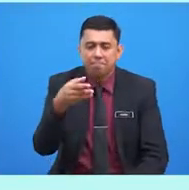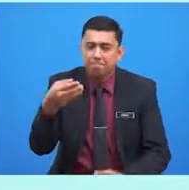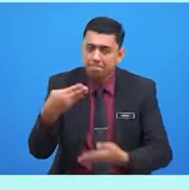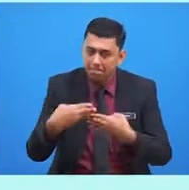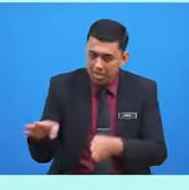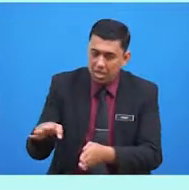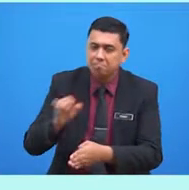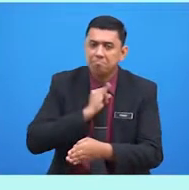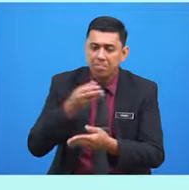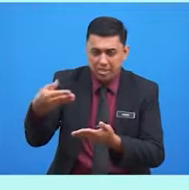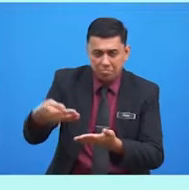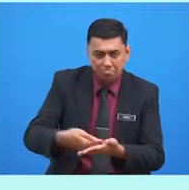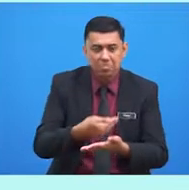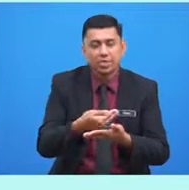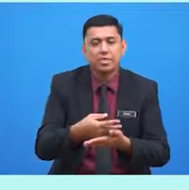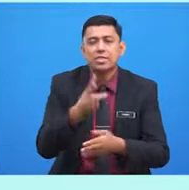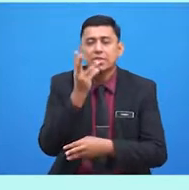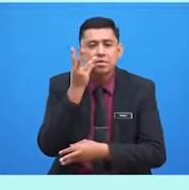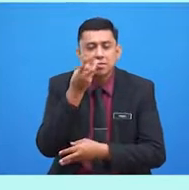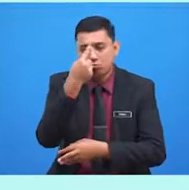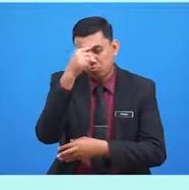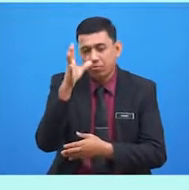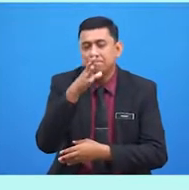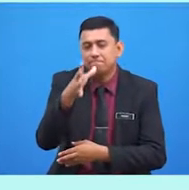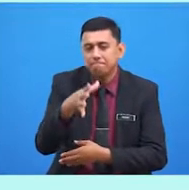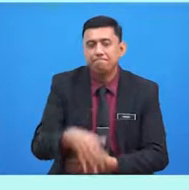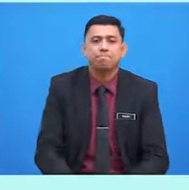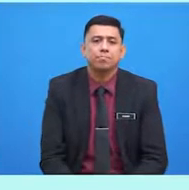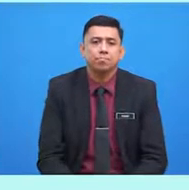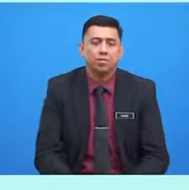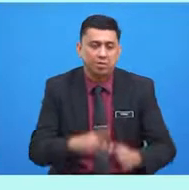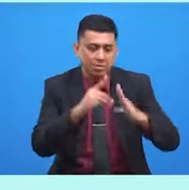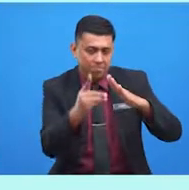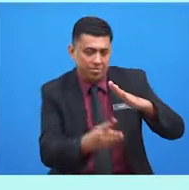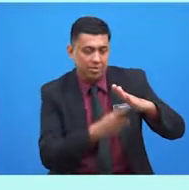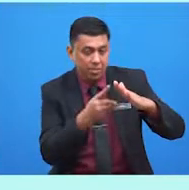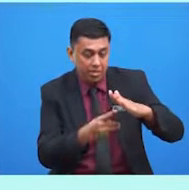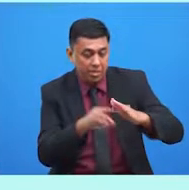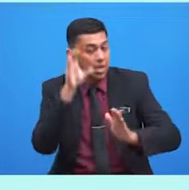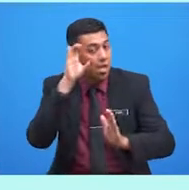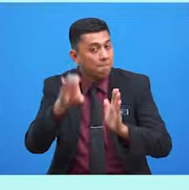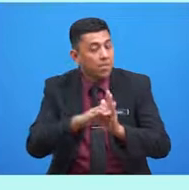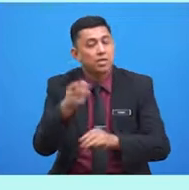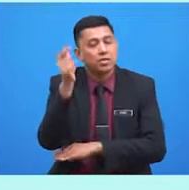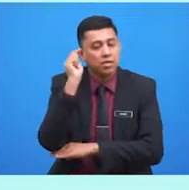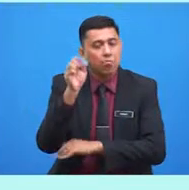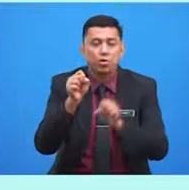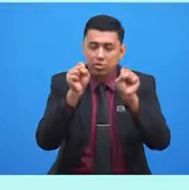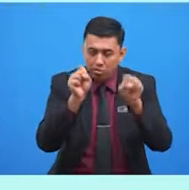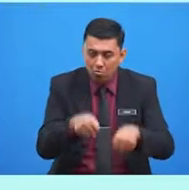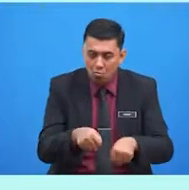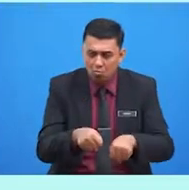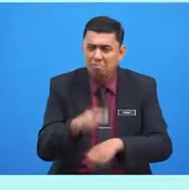Terima kasih, Lena. Baik, murid-murid. Berdasarkan empat gambar situasi tadi, boleh tak